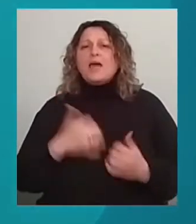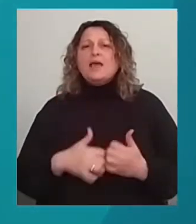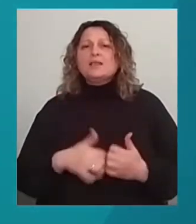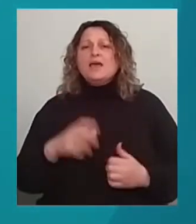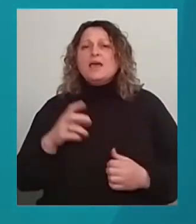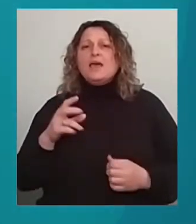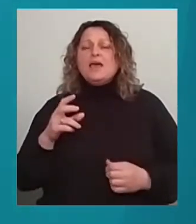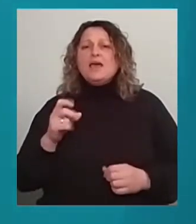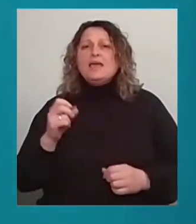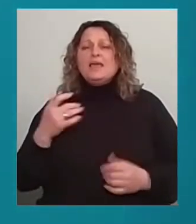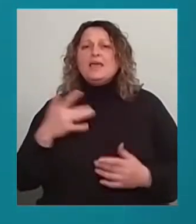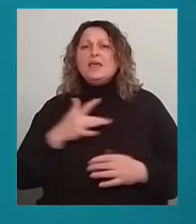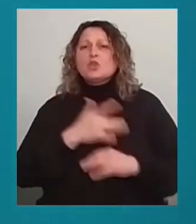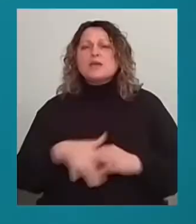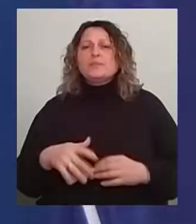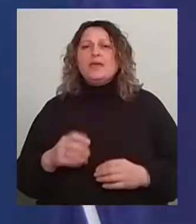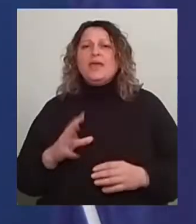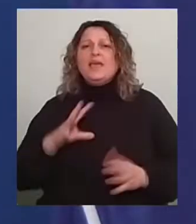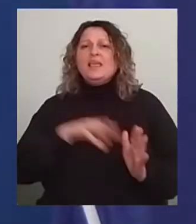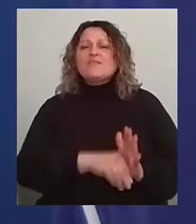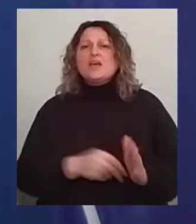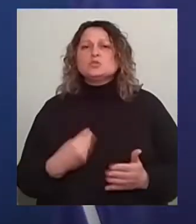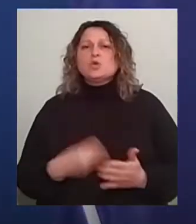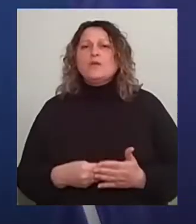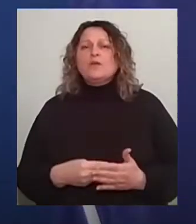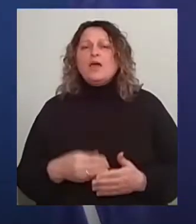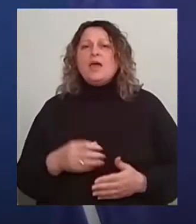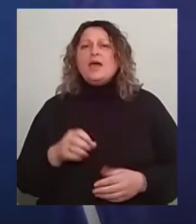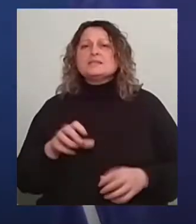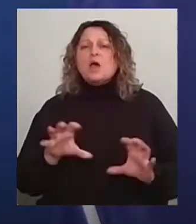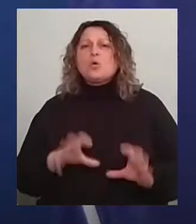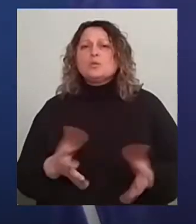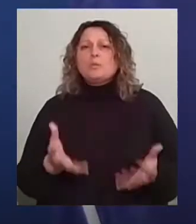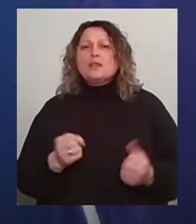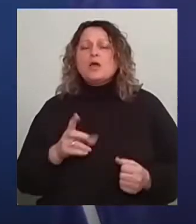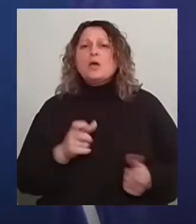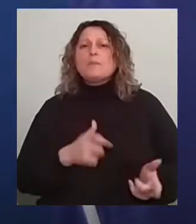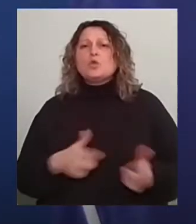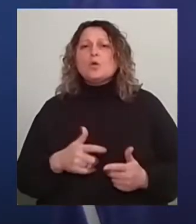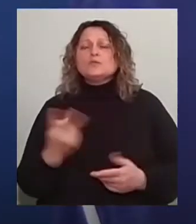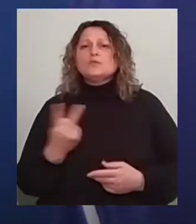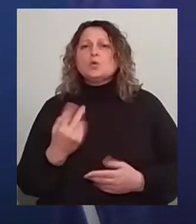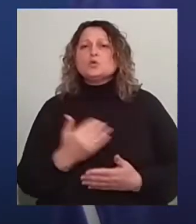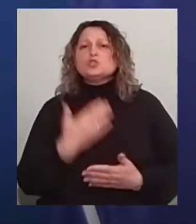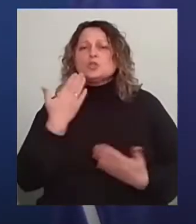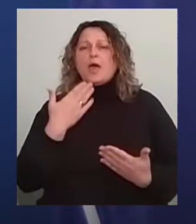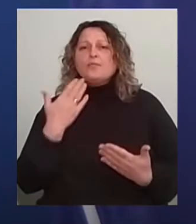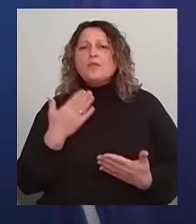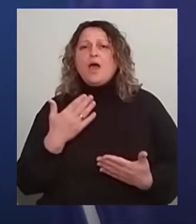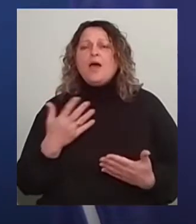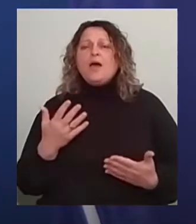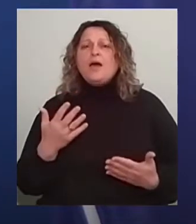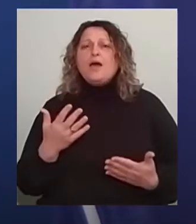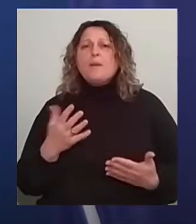Дмитро Разумков в ході свого візиту до Одеси. Закон не прийняти, однак при підготовці до другого читання якраз і